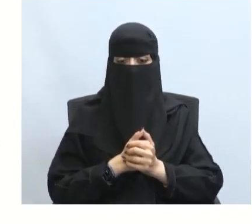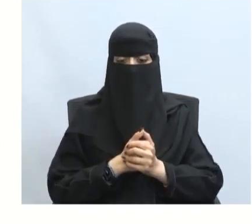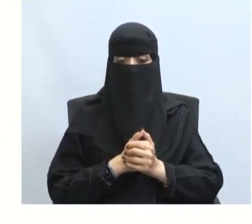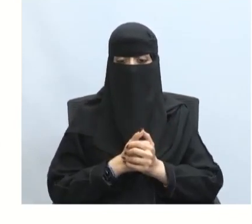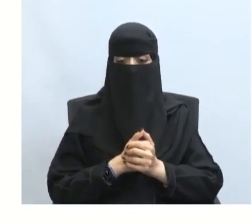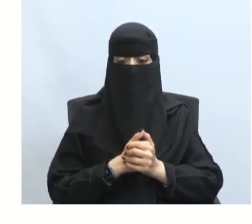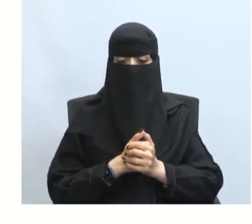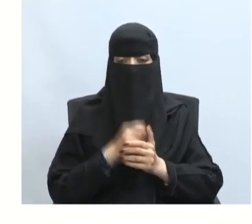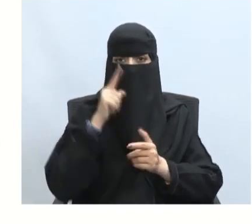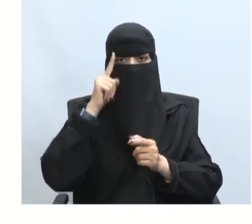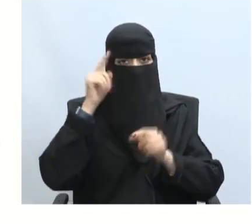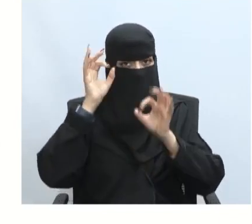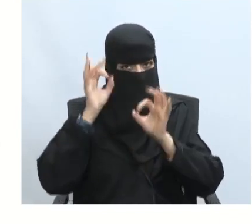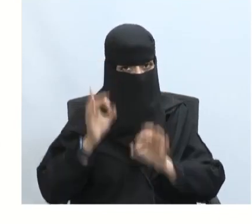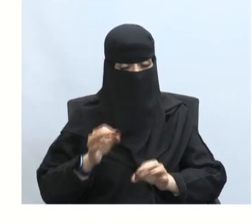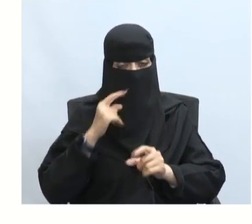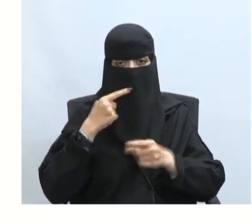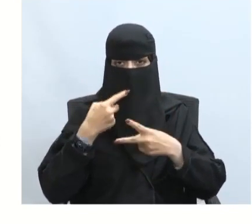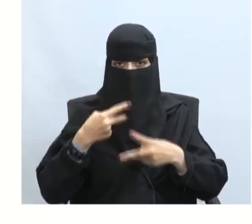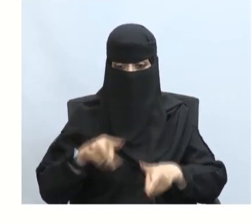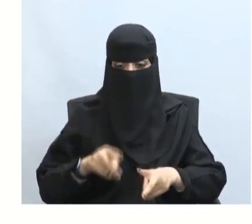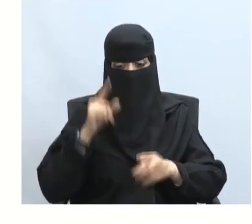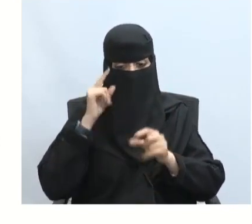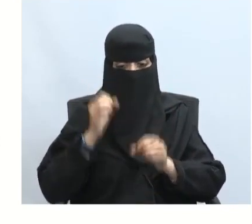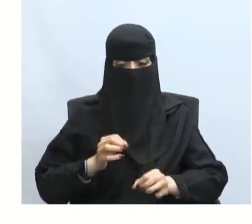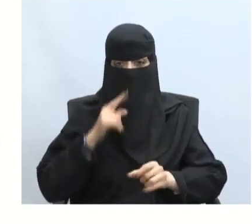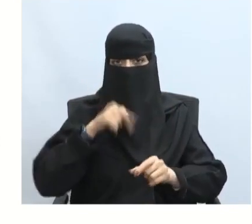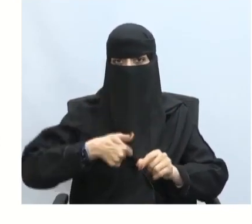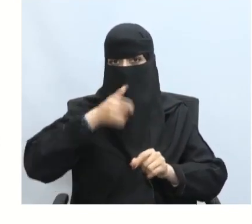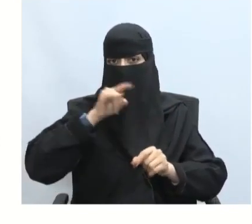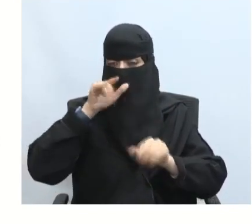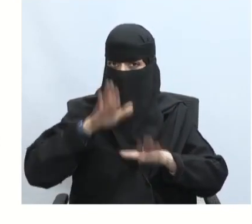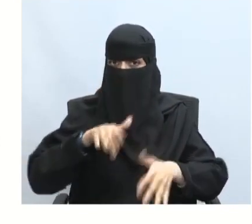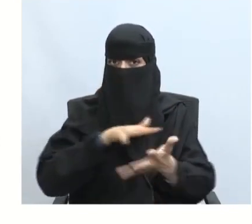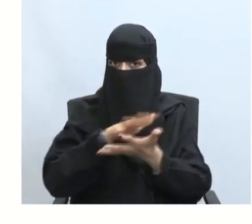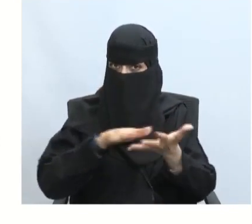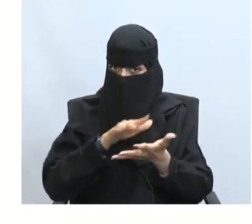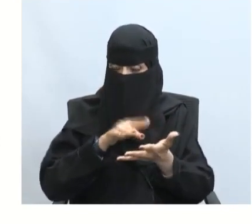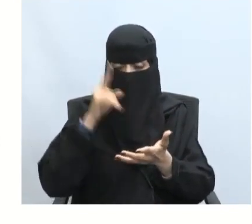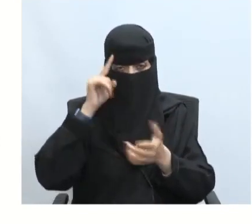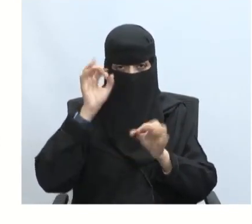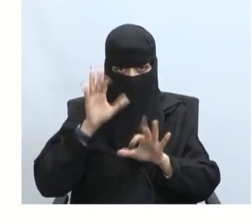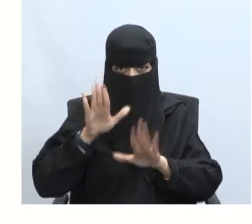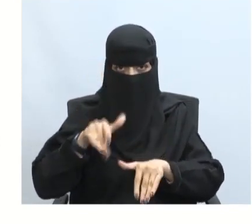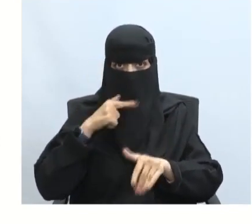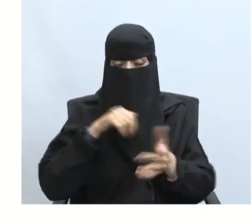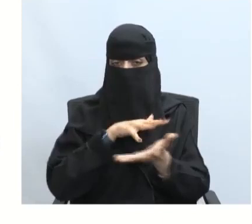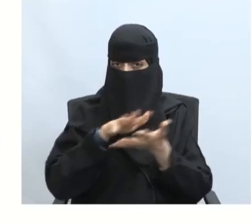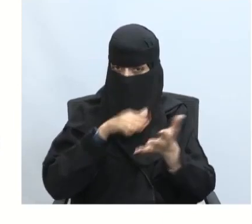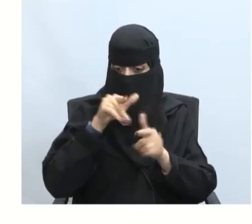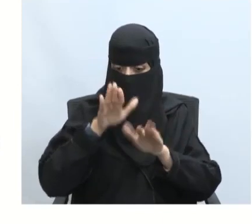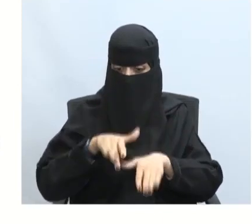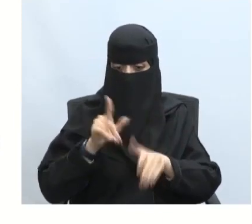أول مراحل علاج الأزمة الاعتراف بوجود الأزمة أعترف بوجود أزمة